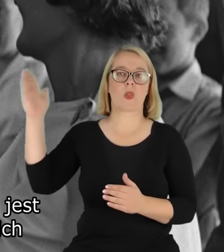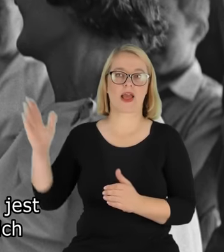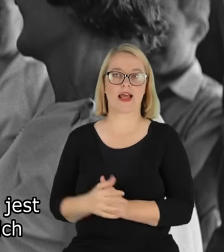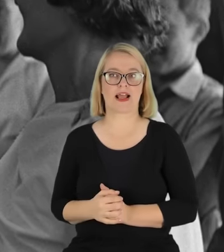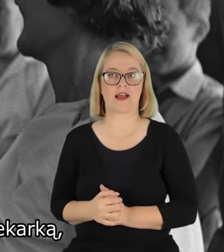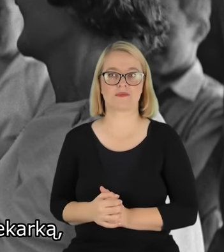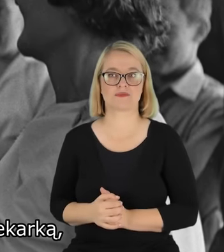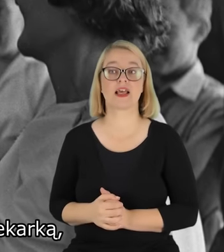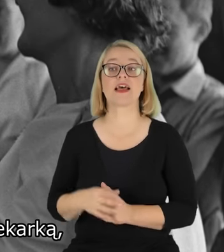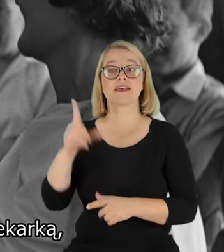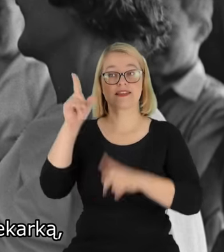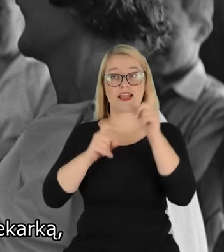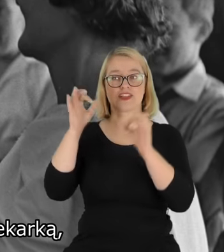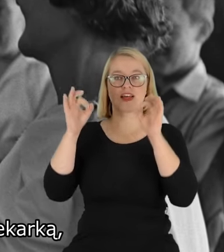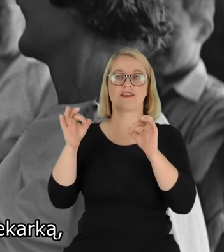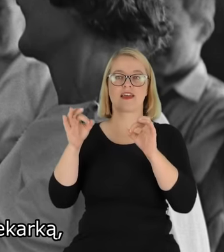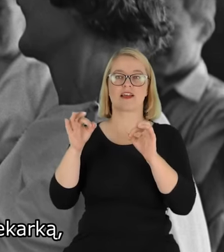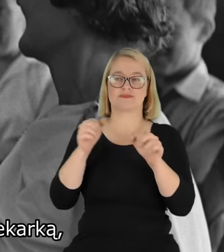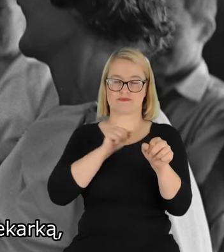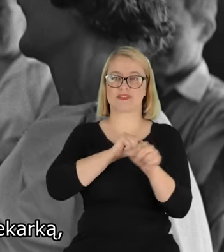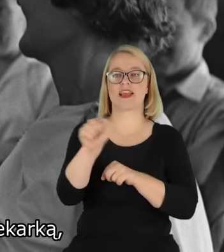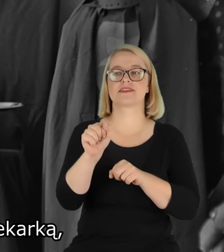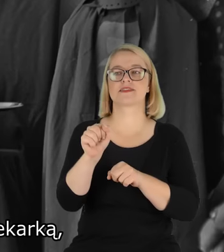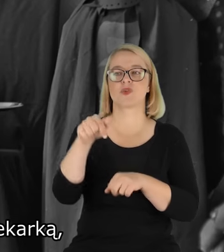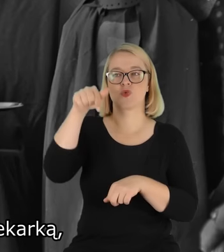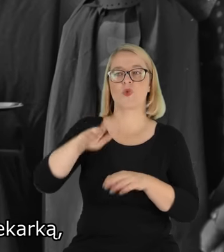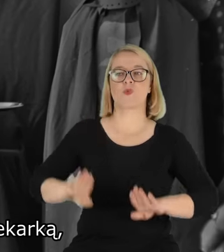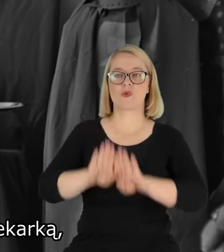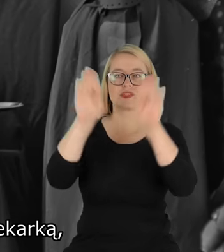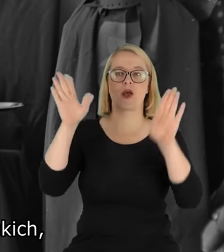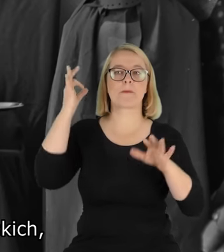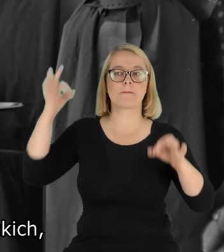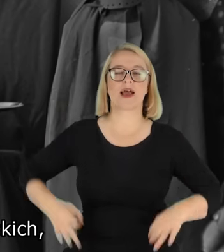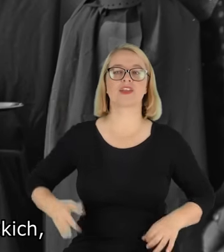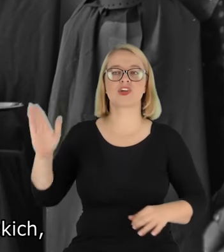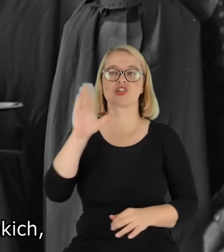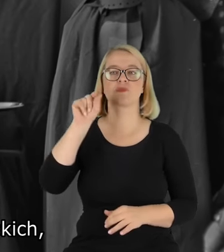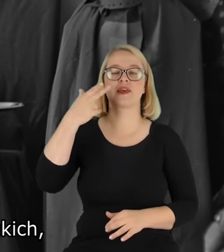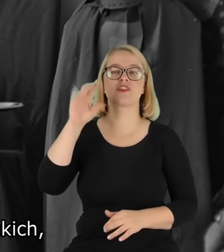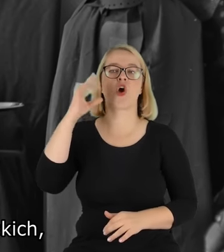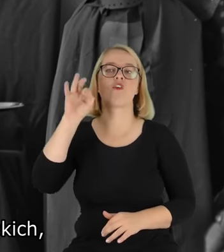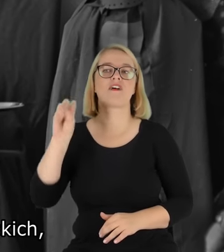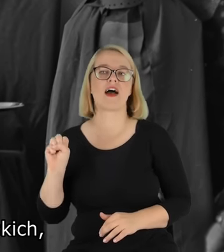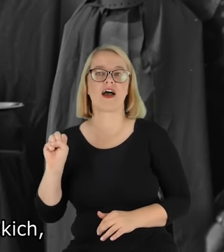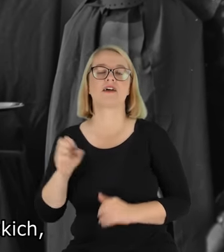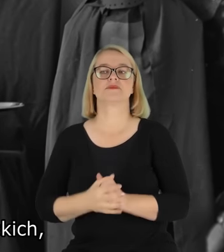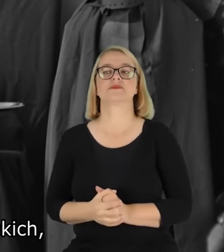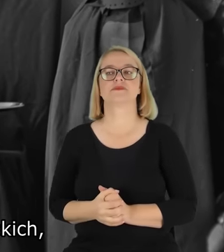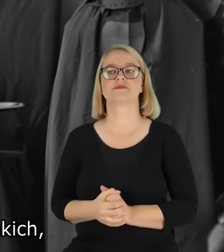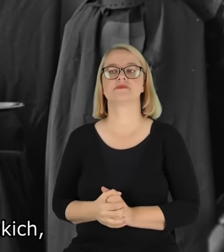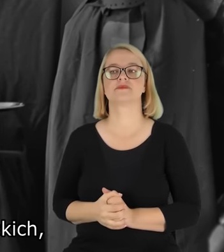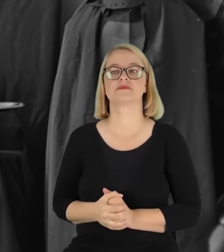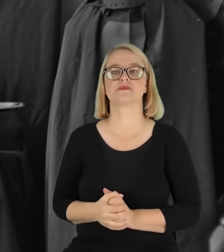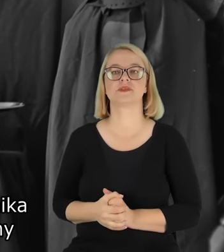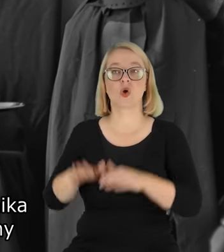Krakowskich była pani Szmidowa, która była bibliotekarką zatrudnioną w Muzeum Żółk